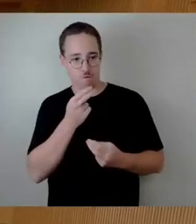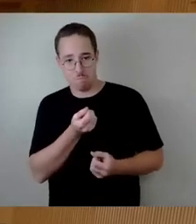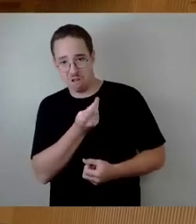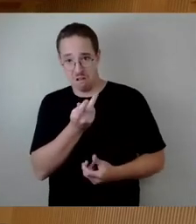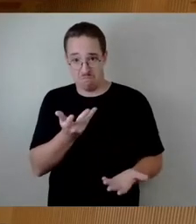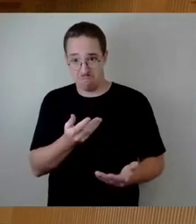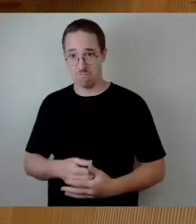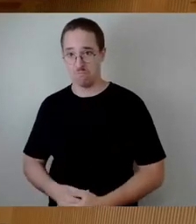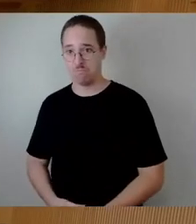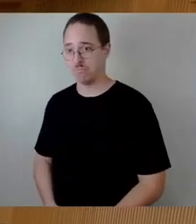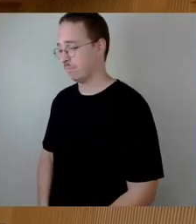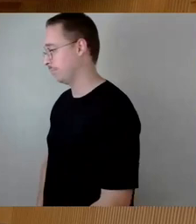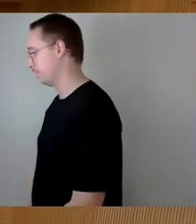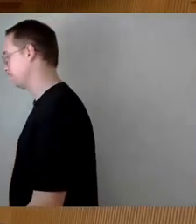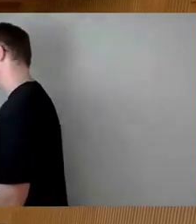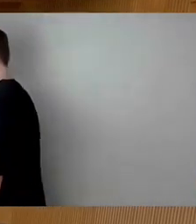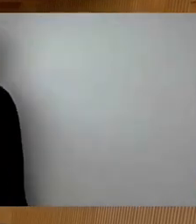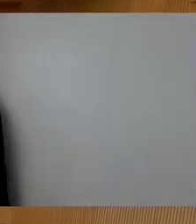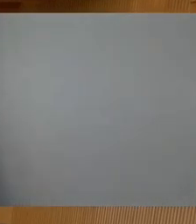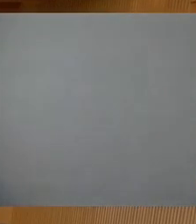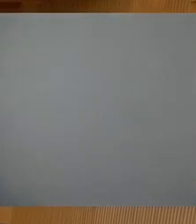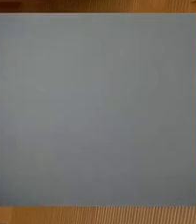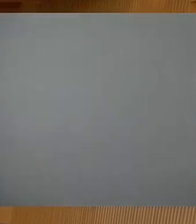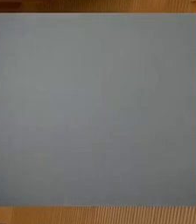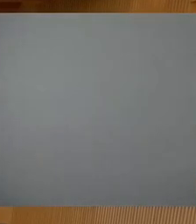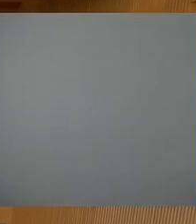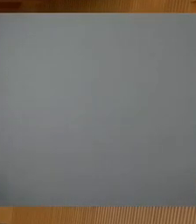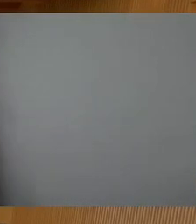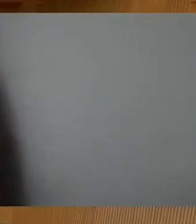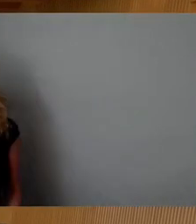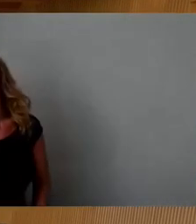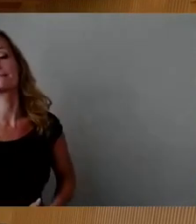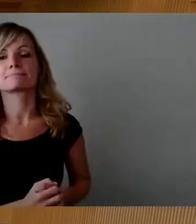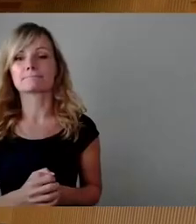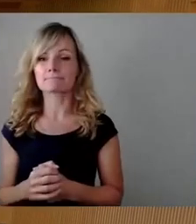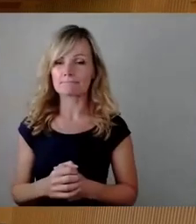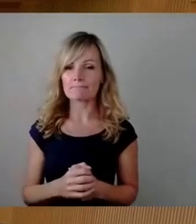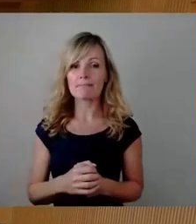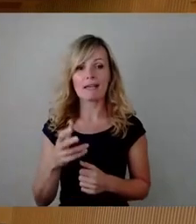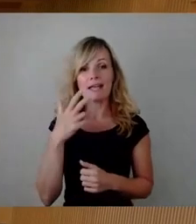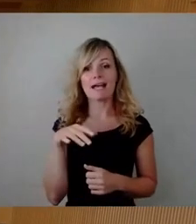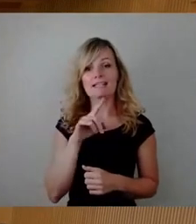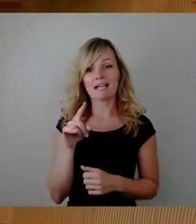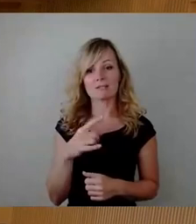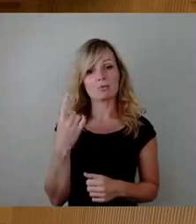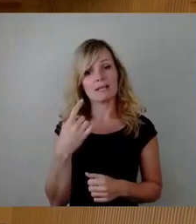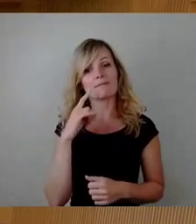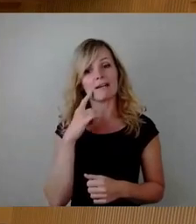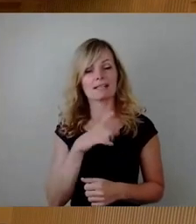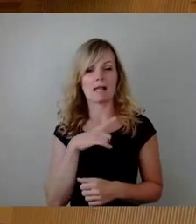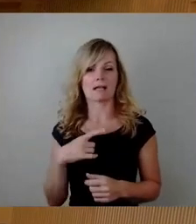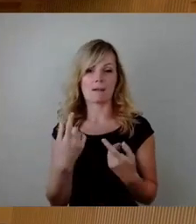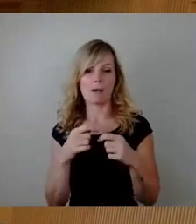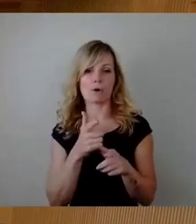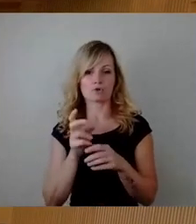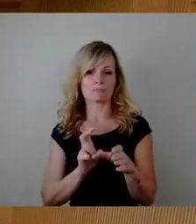Also, Herr Zastrow, Sie wissen, als ebenfalls langjähriges Bauausschussmitglied, dass es zunächst eine Bauvorlage gibt und dann eine Finanzierungsvorlage,